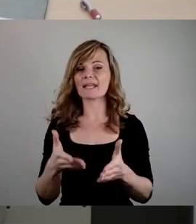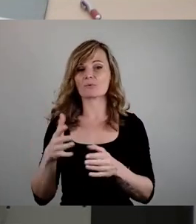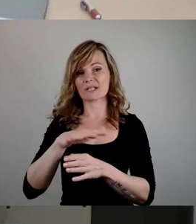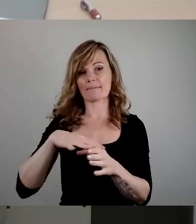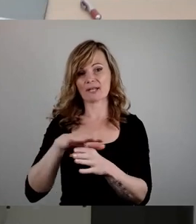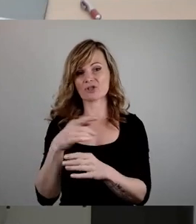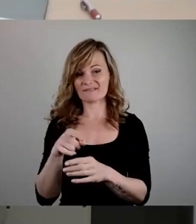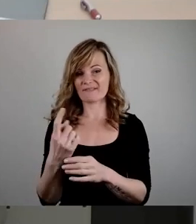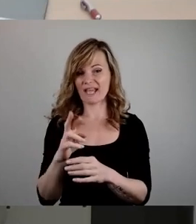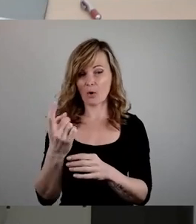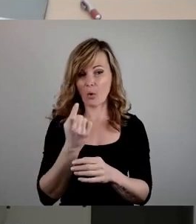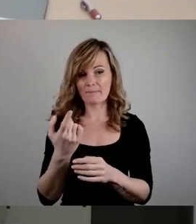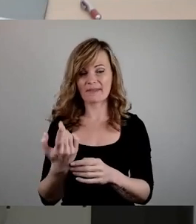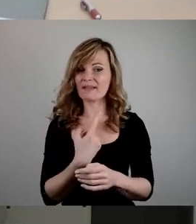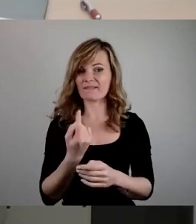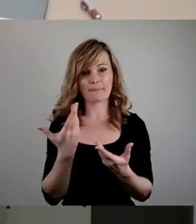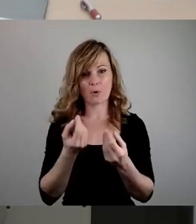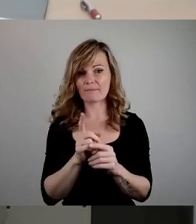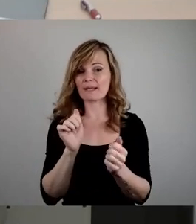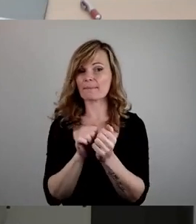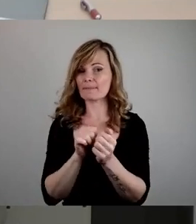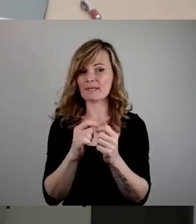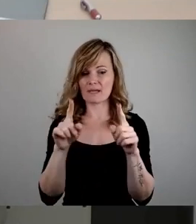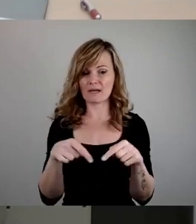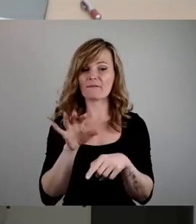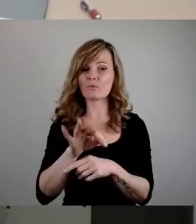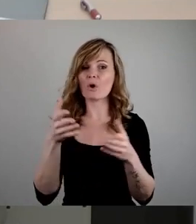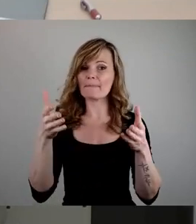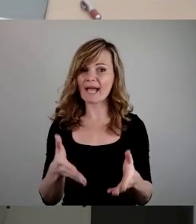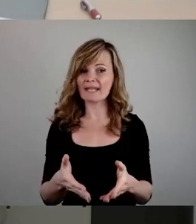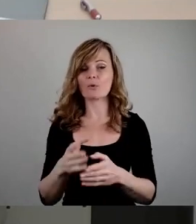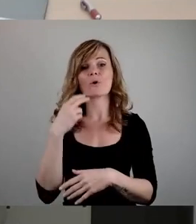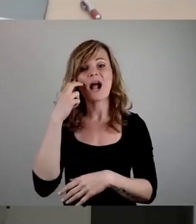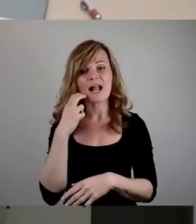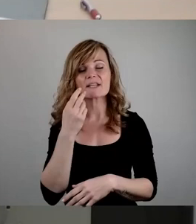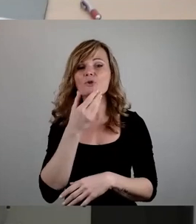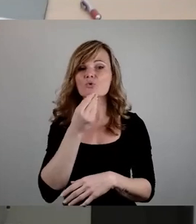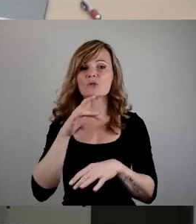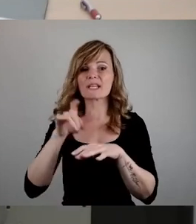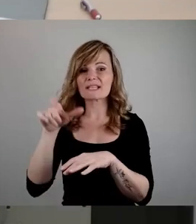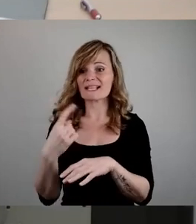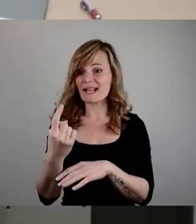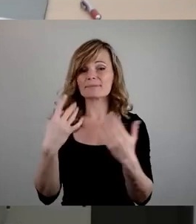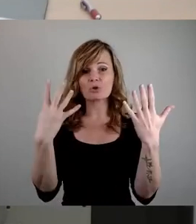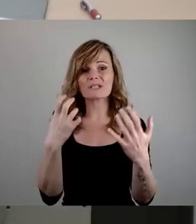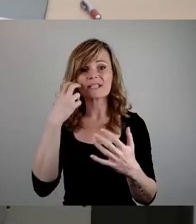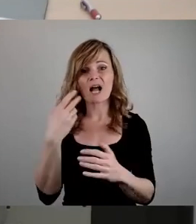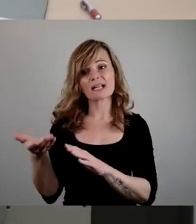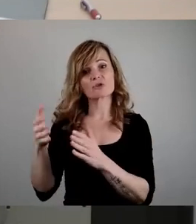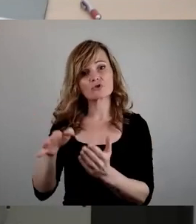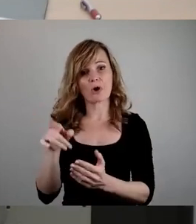wir kriegen derzeit keine Papiere für eine Beerdigung einer alten Jüdin, die mit 90 gestorben ist, die